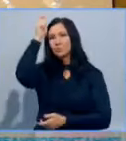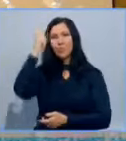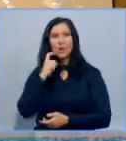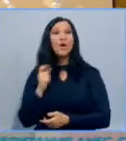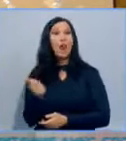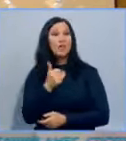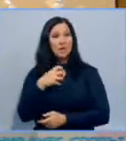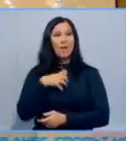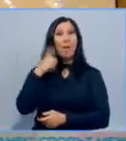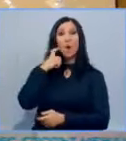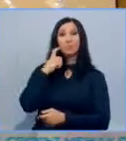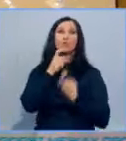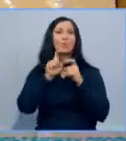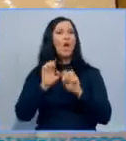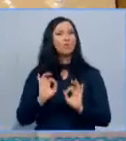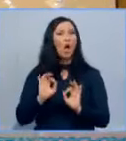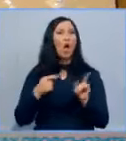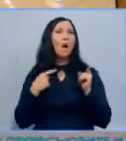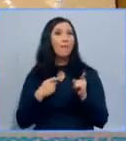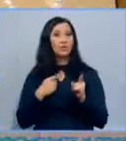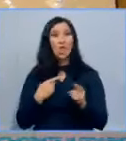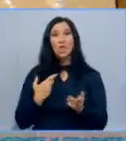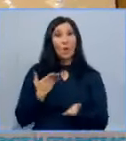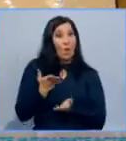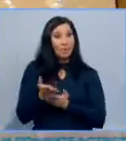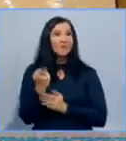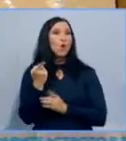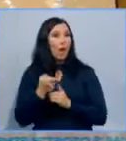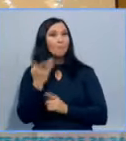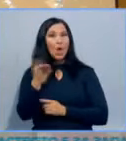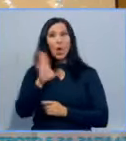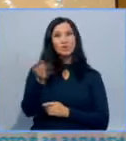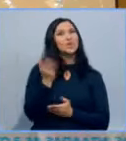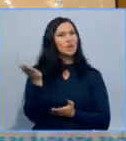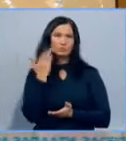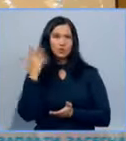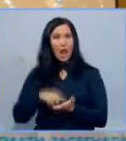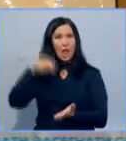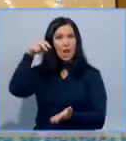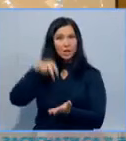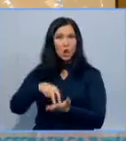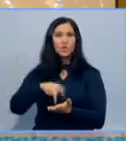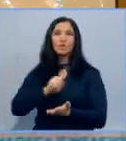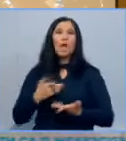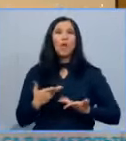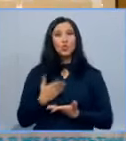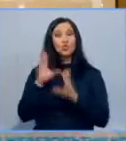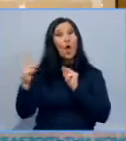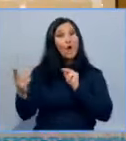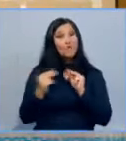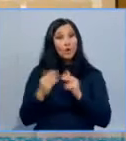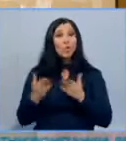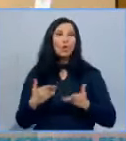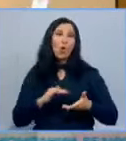Лидерът на Герба, ако Борисов коментира, че ако такова обвинение било отправено към него, всички са ще ли да скочат? не е нужно да говориме, когато